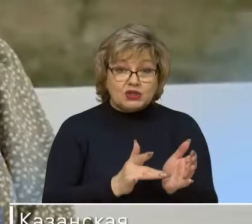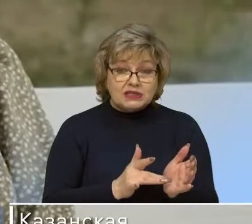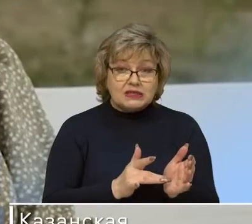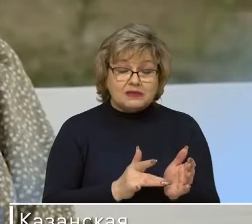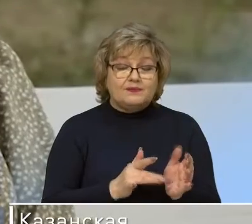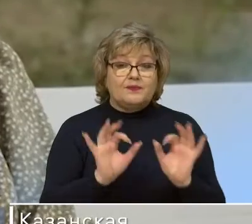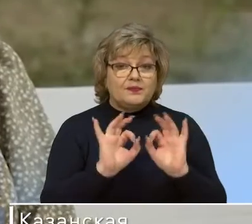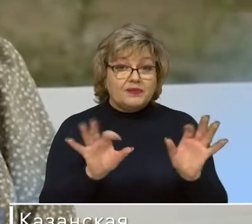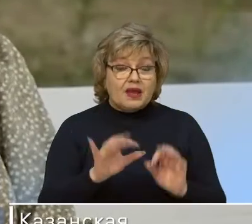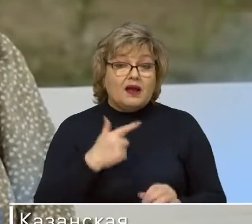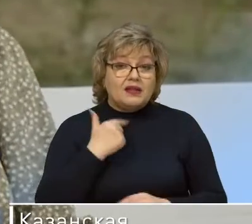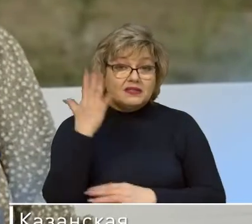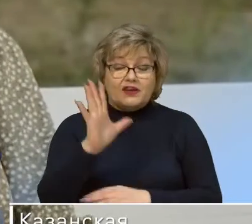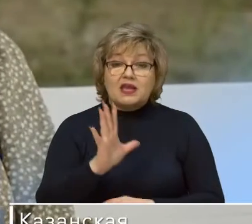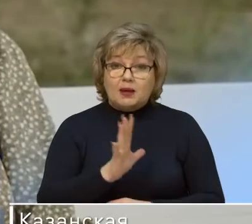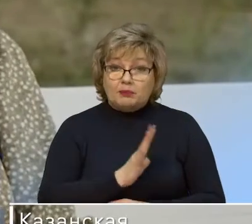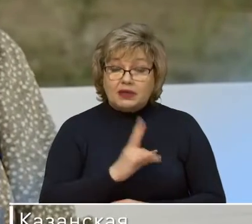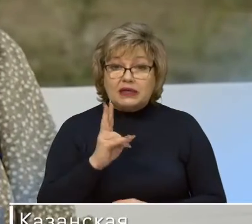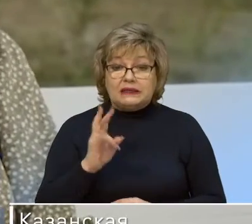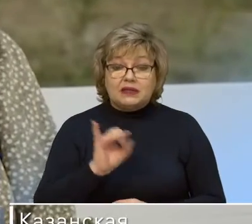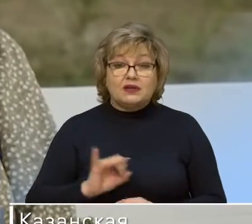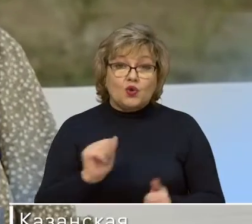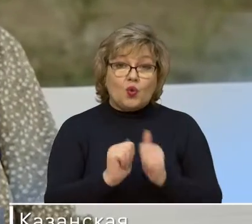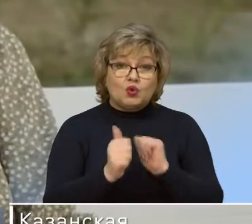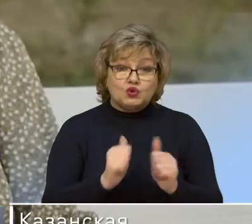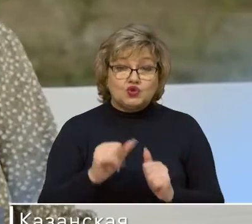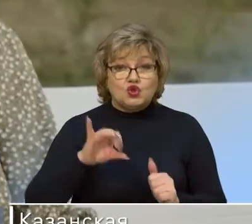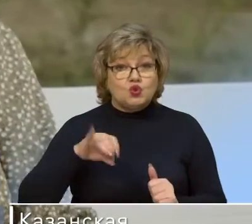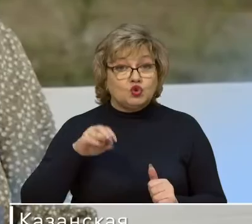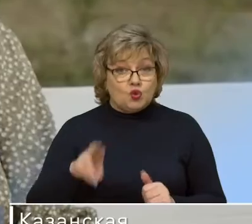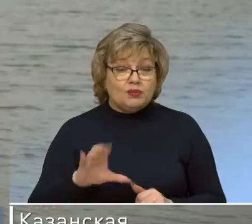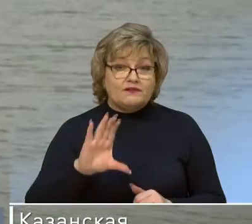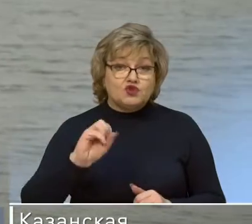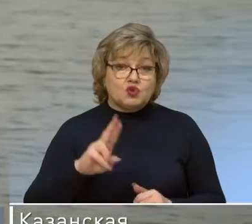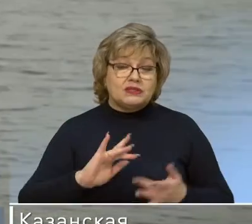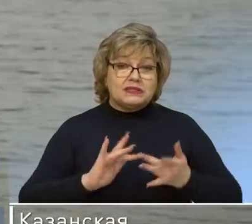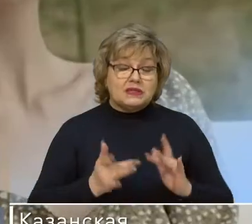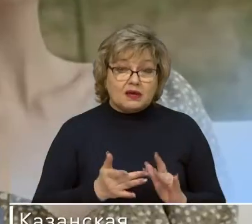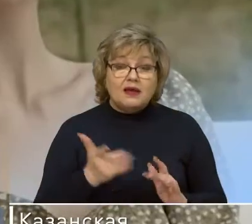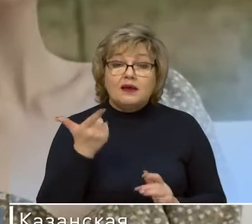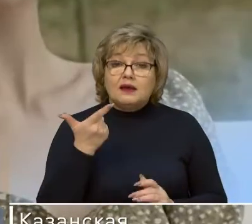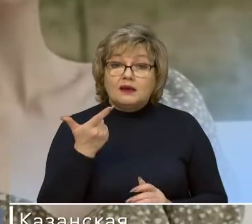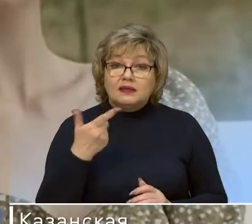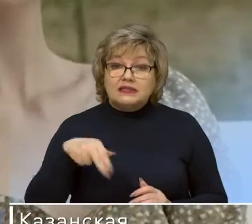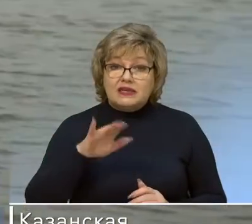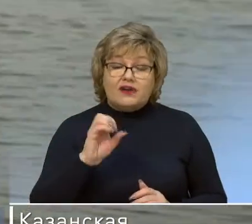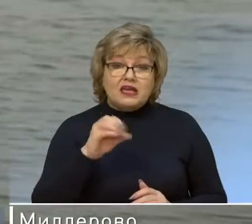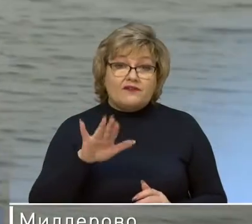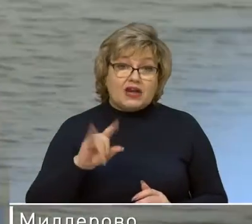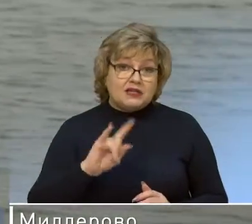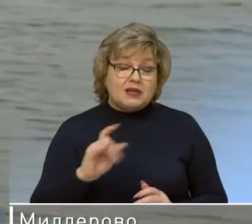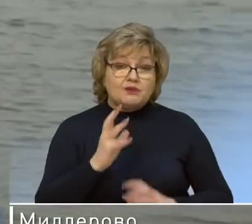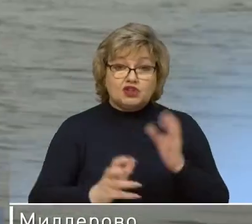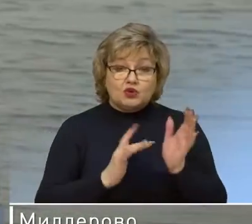дестинации». Голосование проходило на страницах конкурса в YouTube и социальных сетях. Напомним, «Дива Евразии» — международный